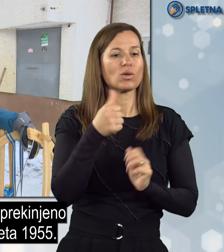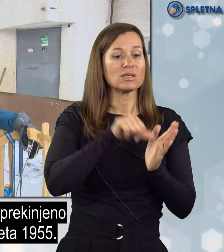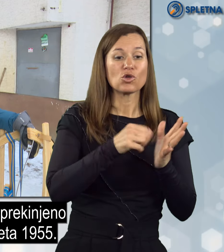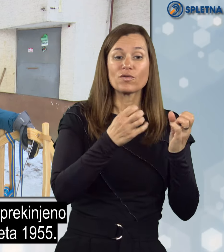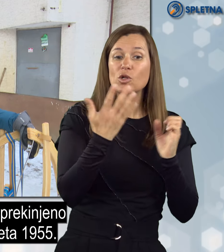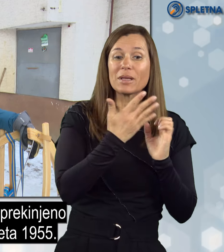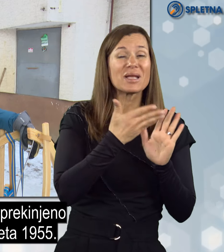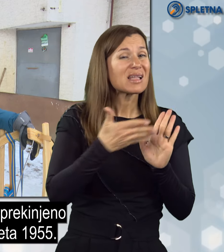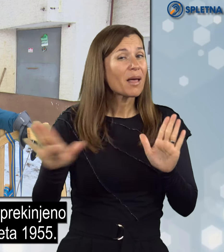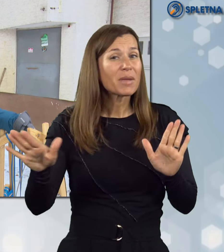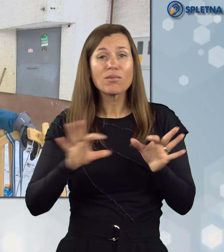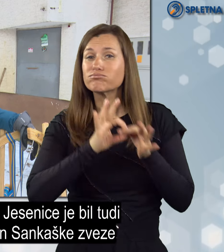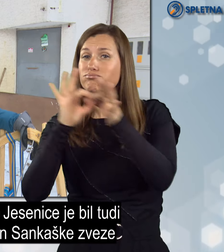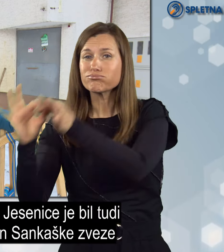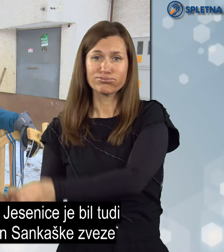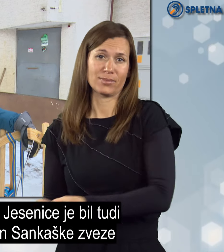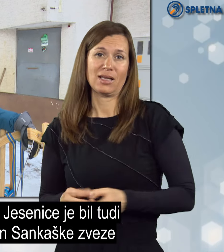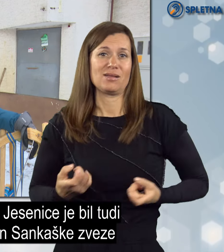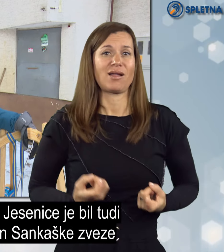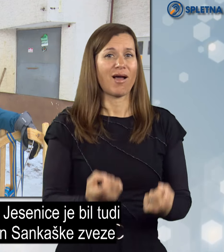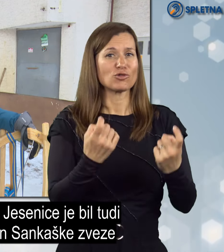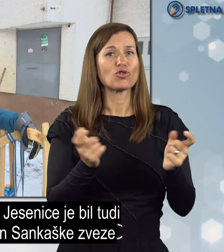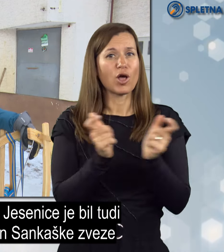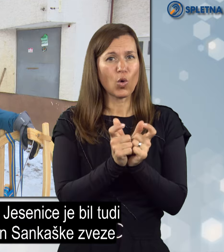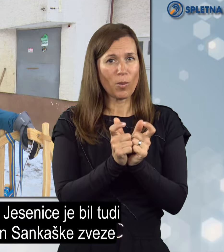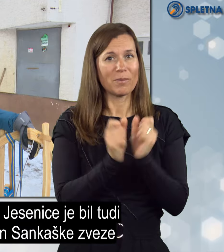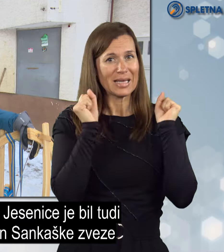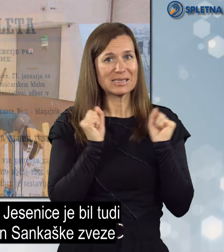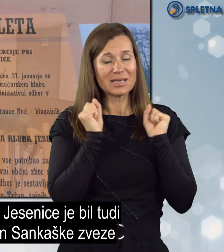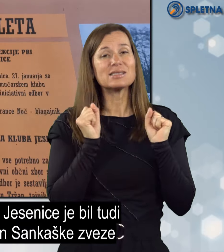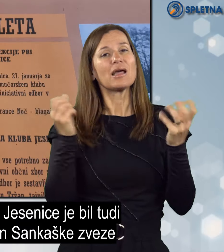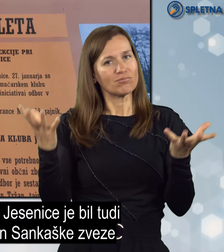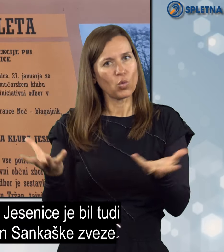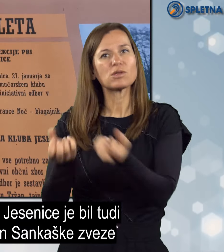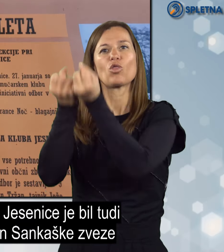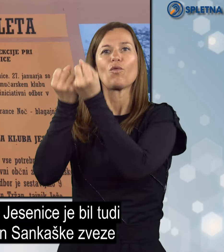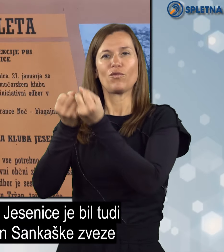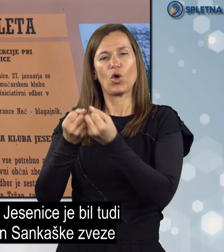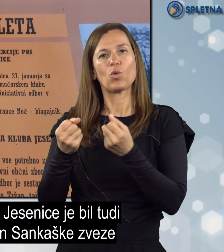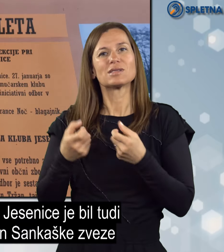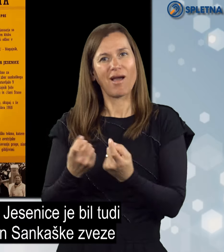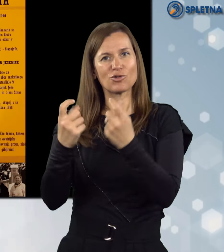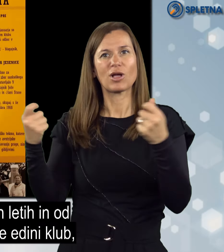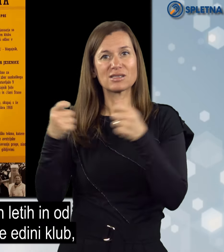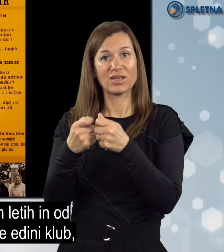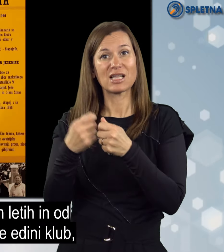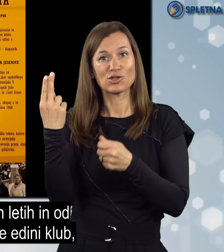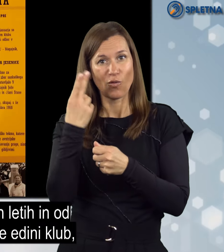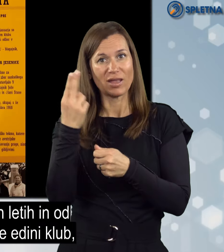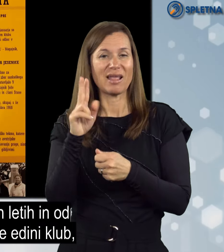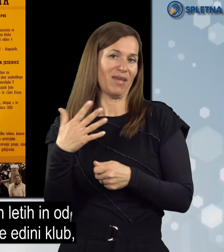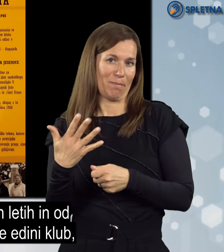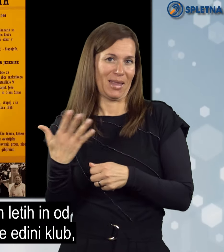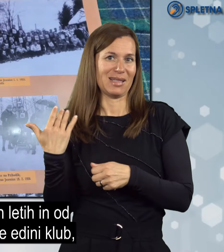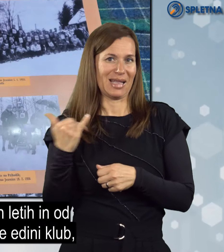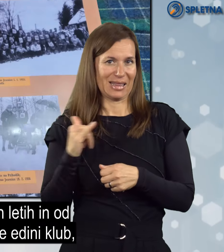1955. Sankaški klub Jesenice je bil tudi ustanovni član Sankaške zveze Slovenije v 50